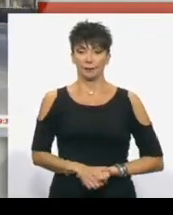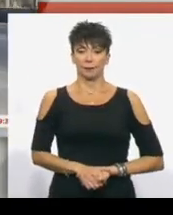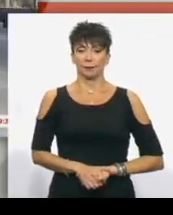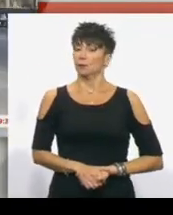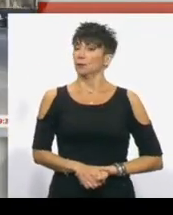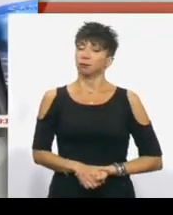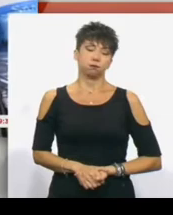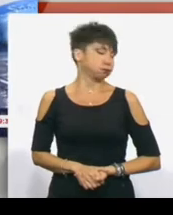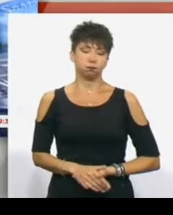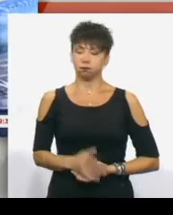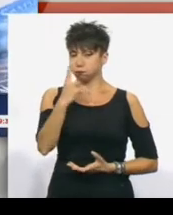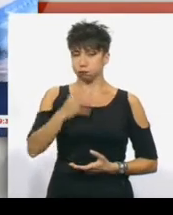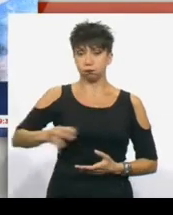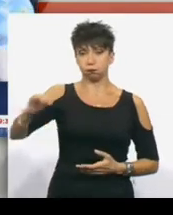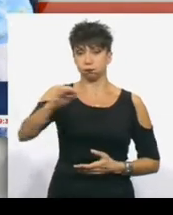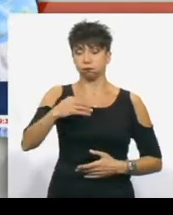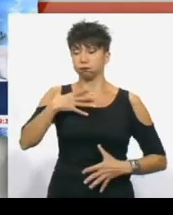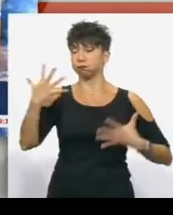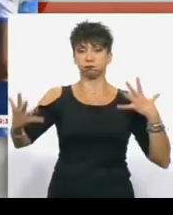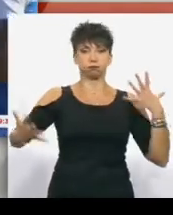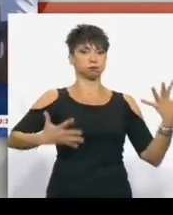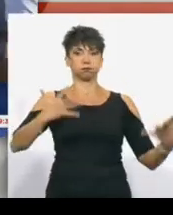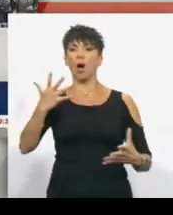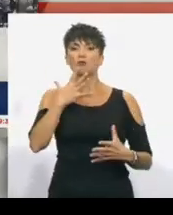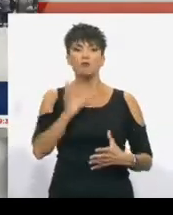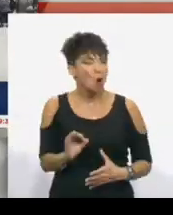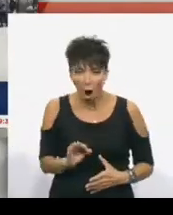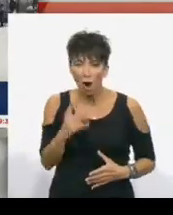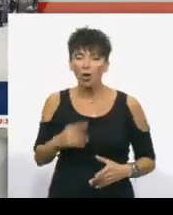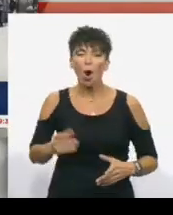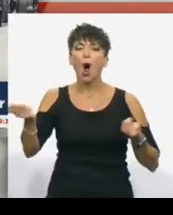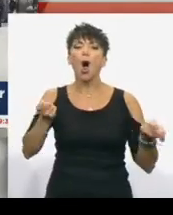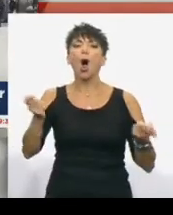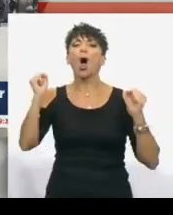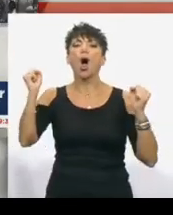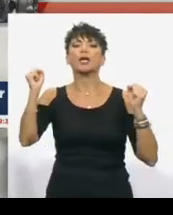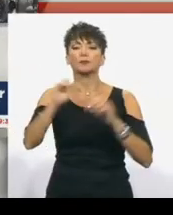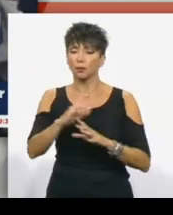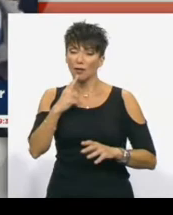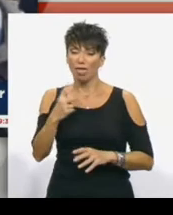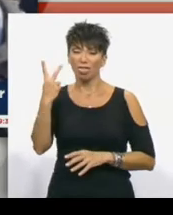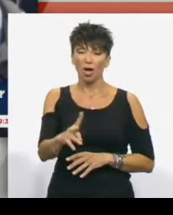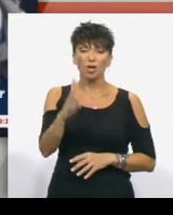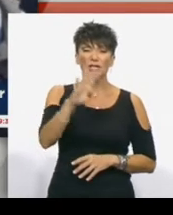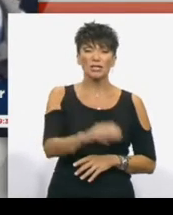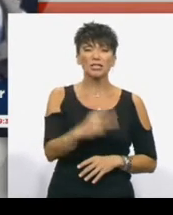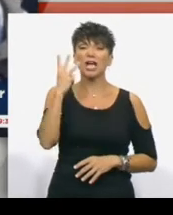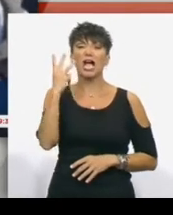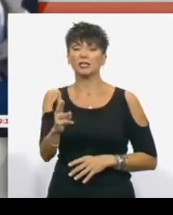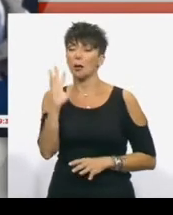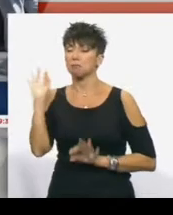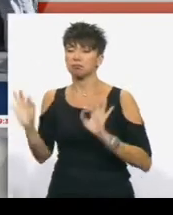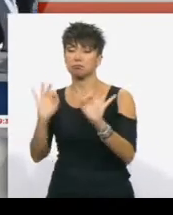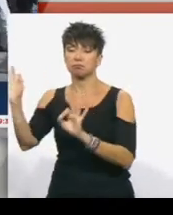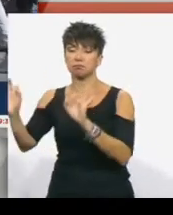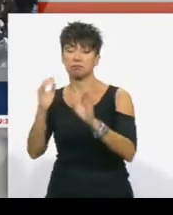Νέα αναστάτωση στη Λέσβο μετά την ανακοίνωση από τον Εωδή 243 κρούσματον σε πάνω από 7.000 τεστ τις τελευταίες